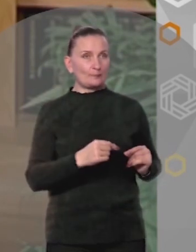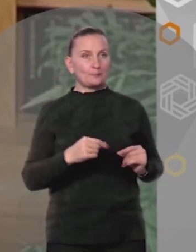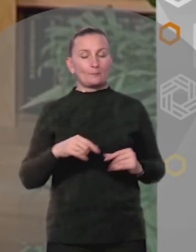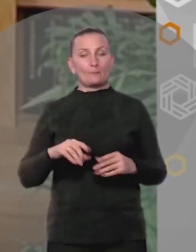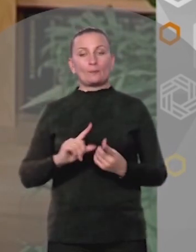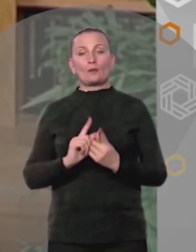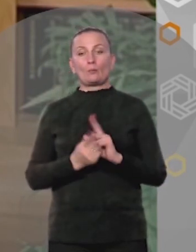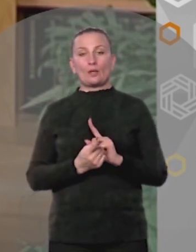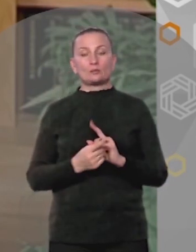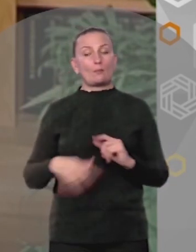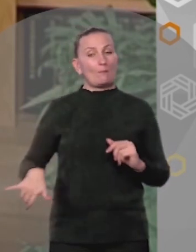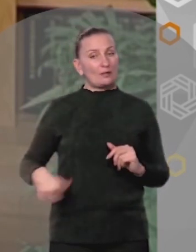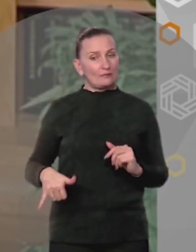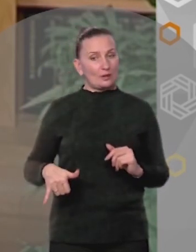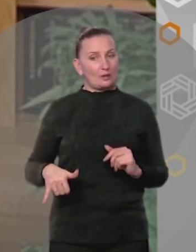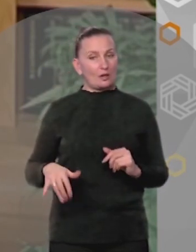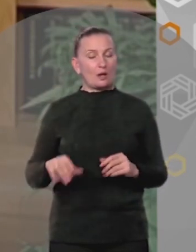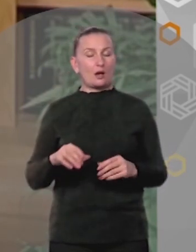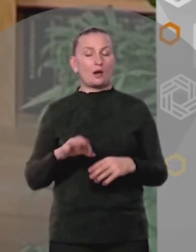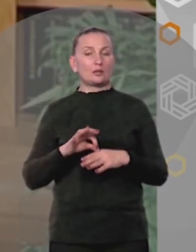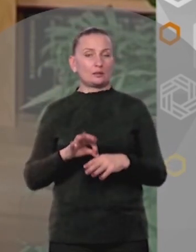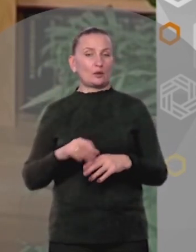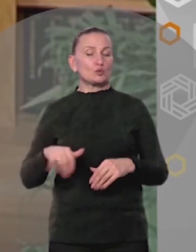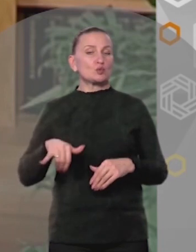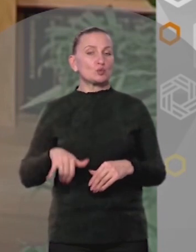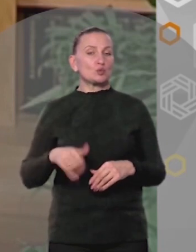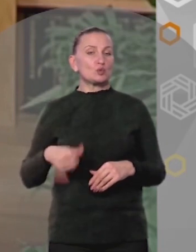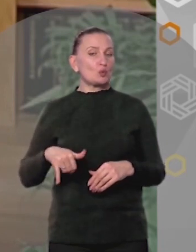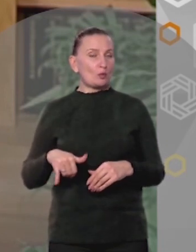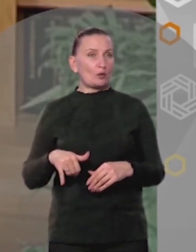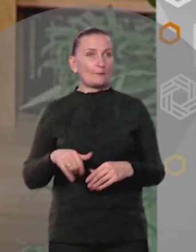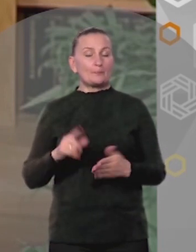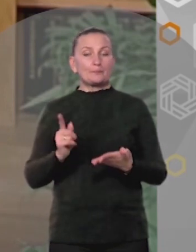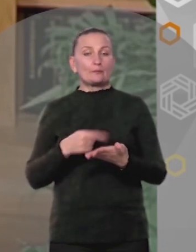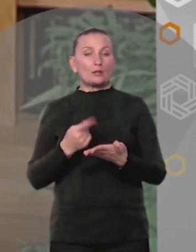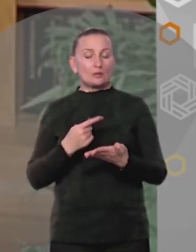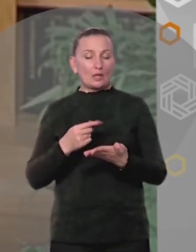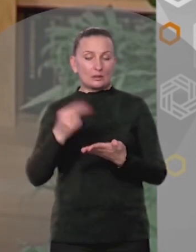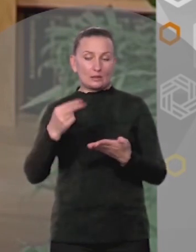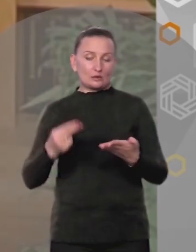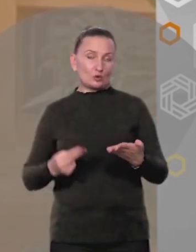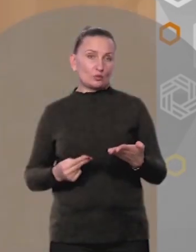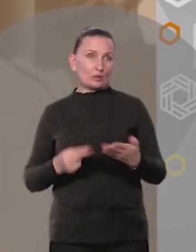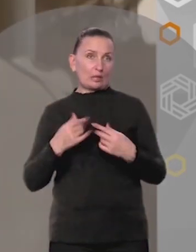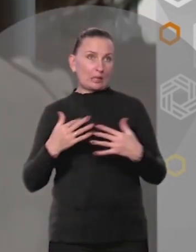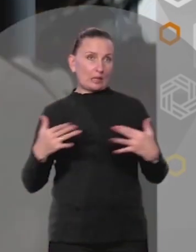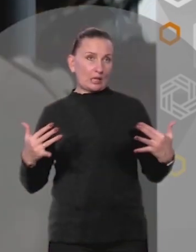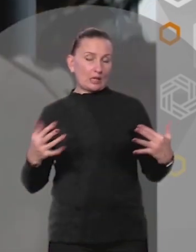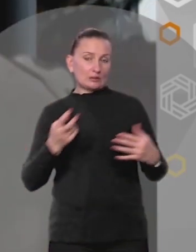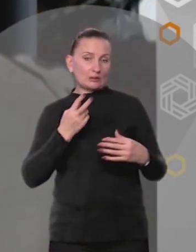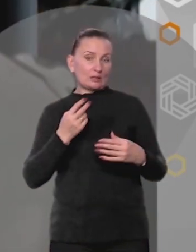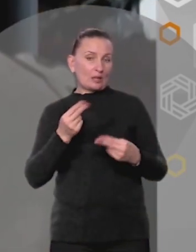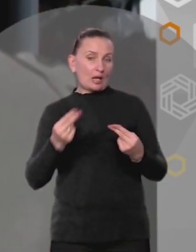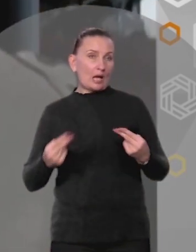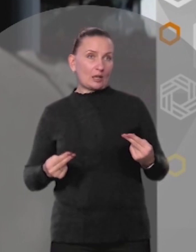она носила шитую из брезетов сумку А ее тетради зачастую были изрисованы какими-то каракулями Ты,